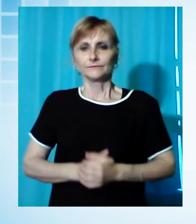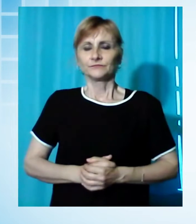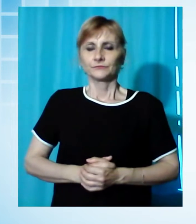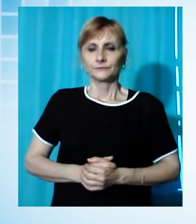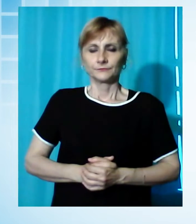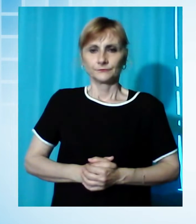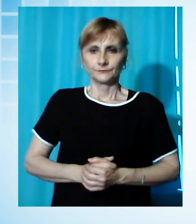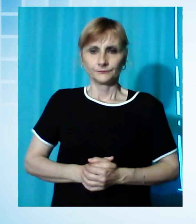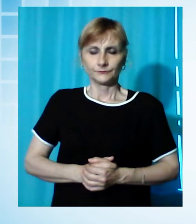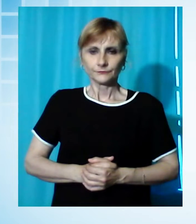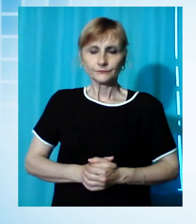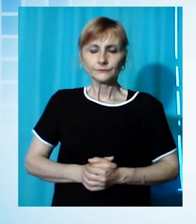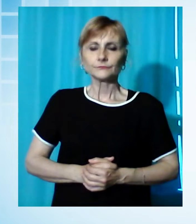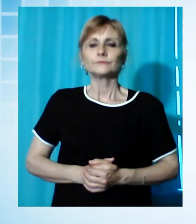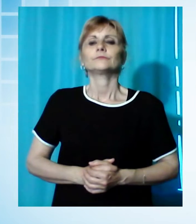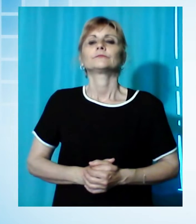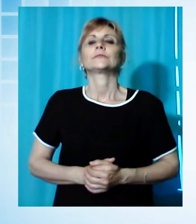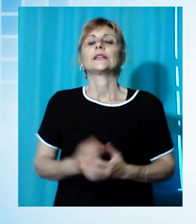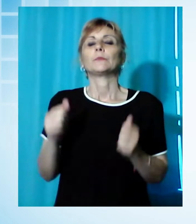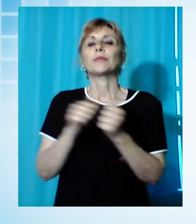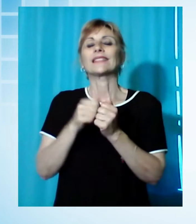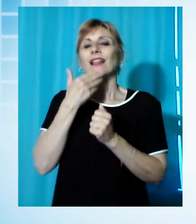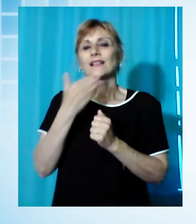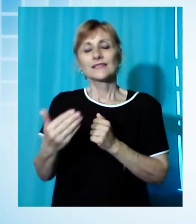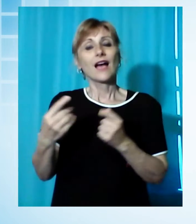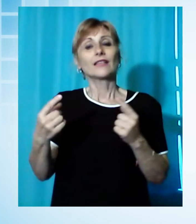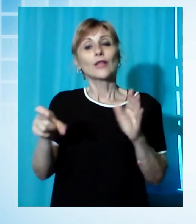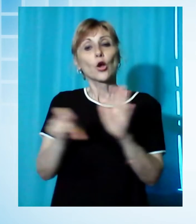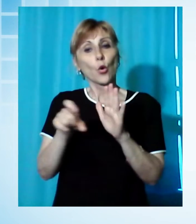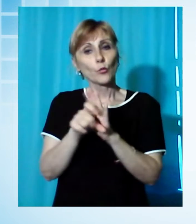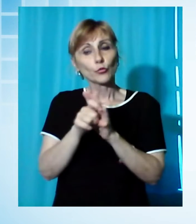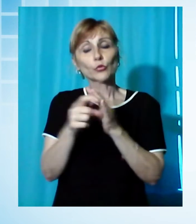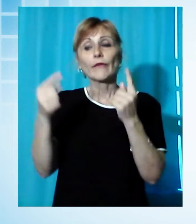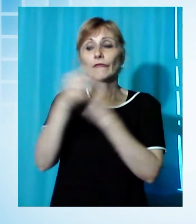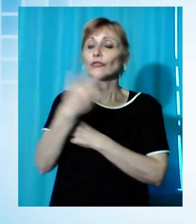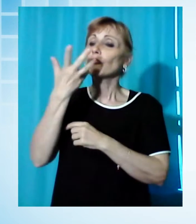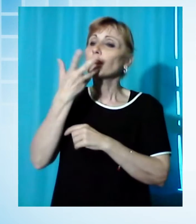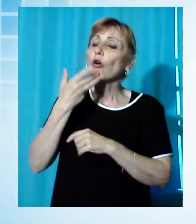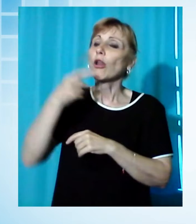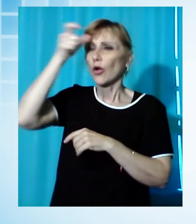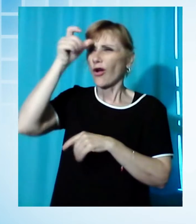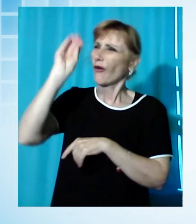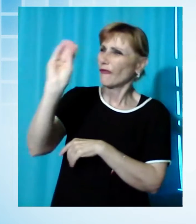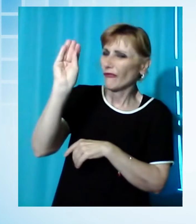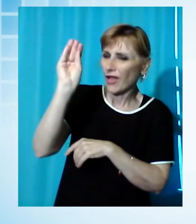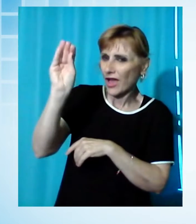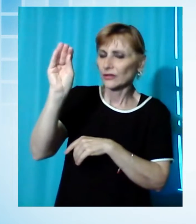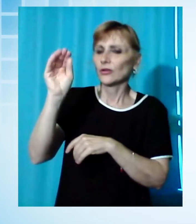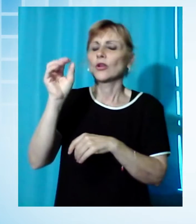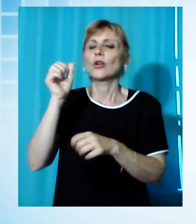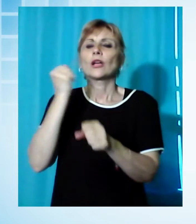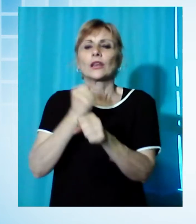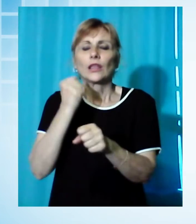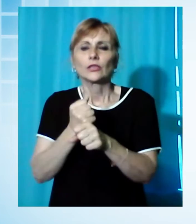L'amministrazione comunale di Pietrasanta invece chiederà al Governo di bloccare tutti i titoli di credito e dei protesti a carico